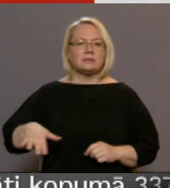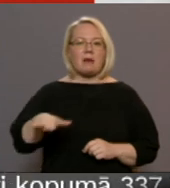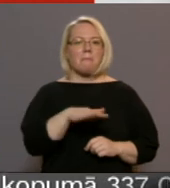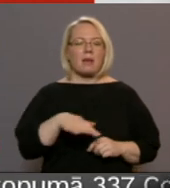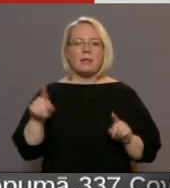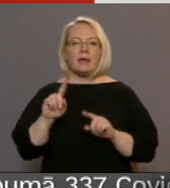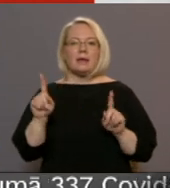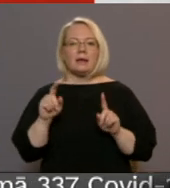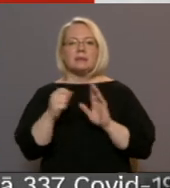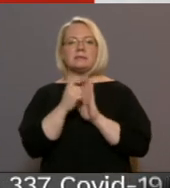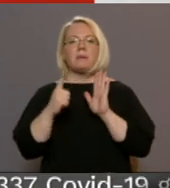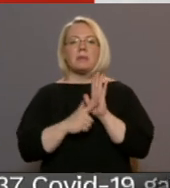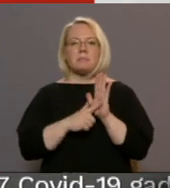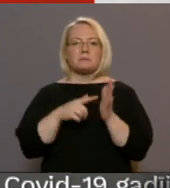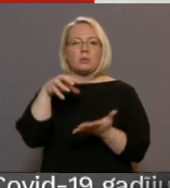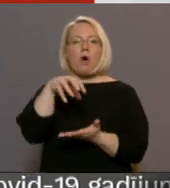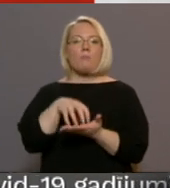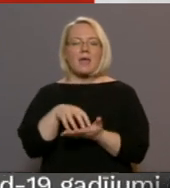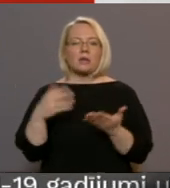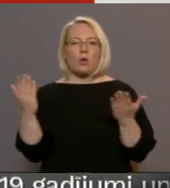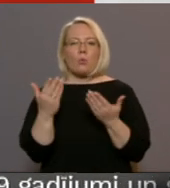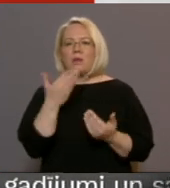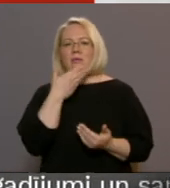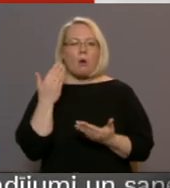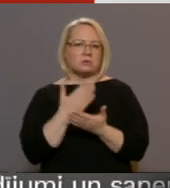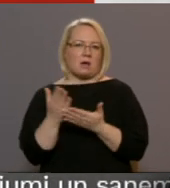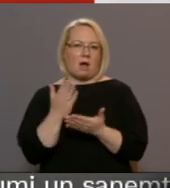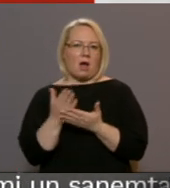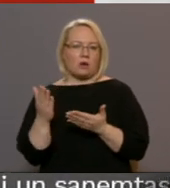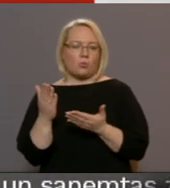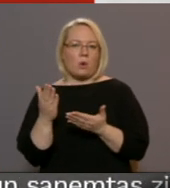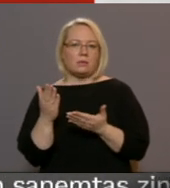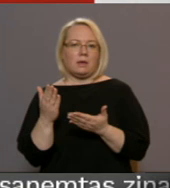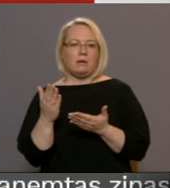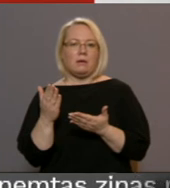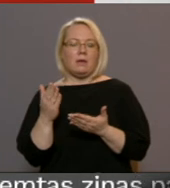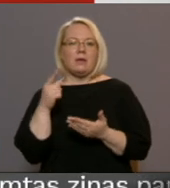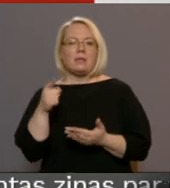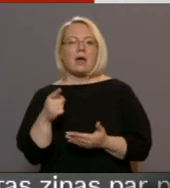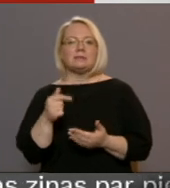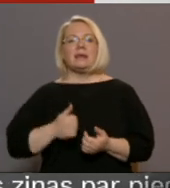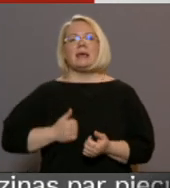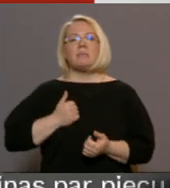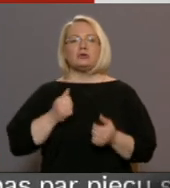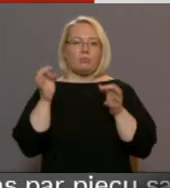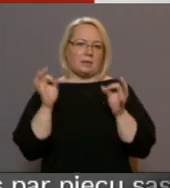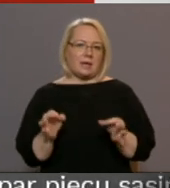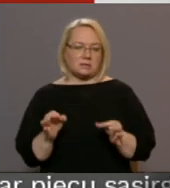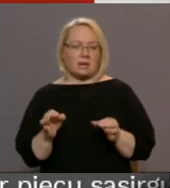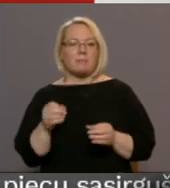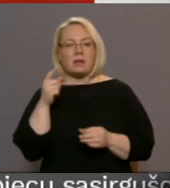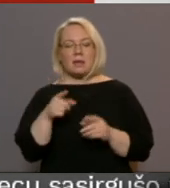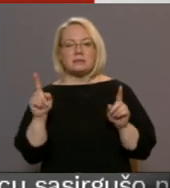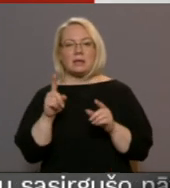17 objekti, kur nav sakārtotie tās īpašanas tiesības. Tas ir